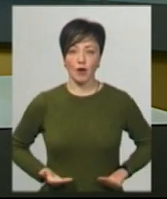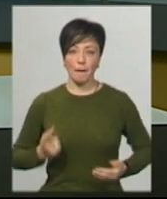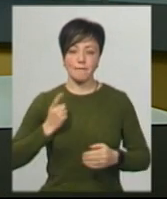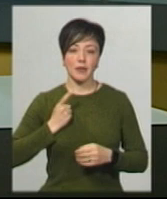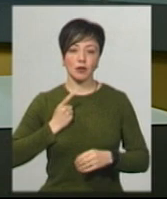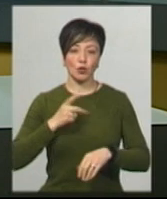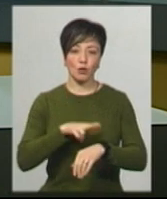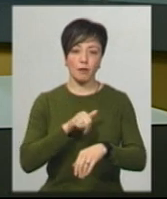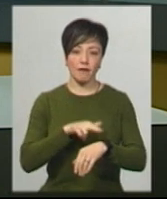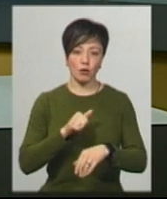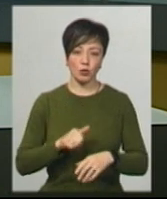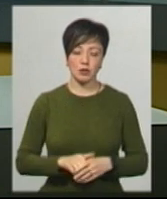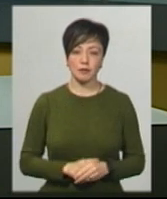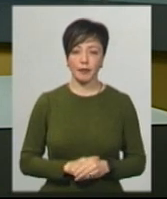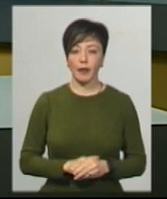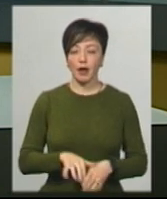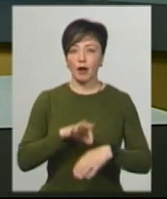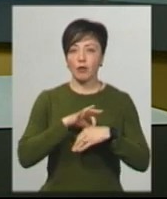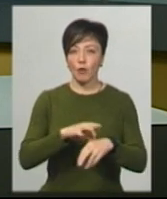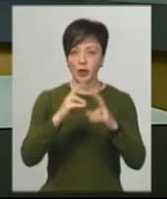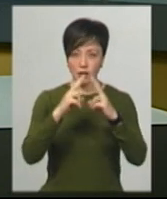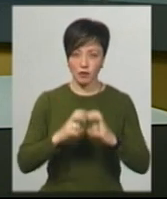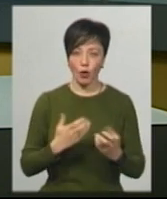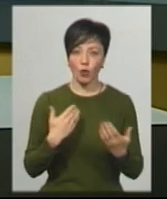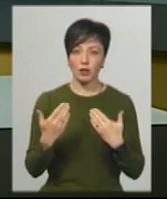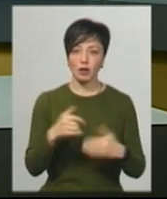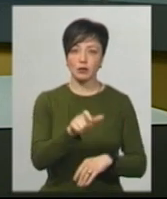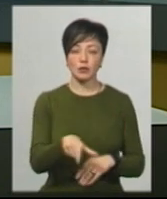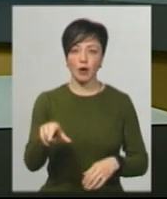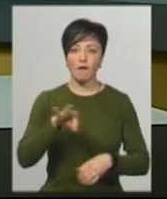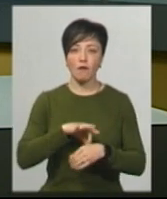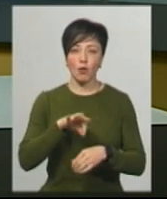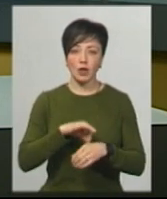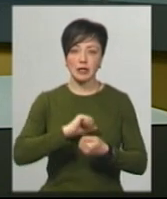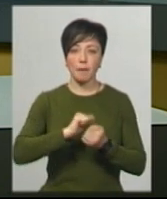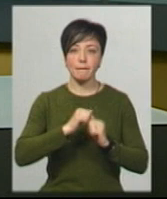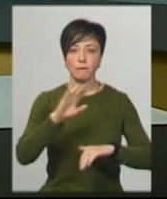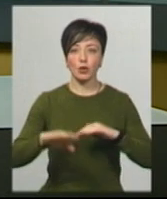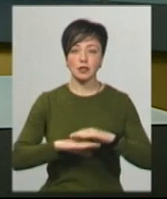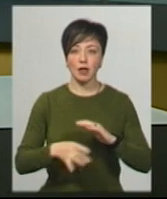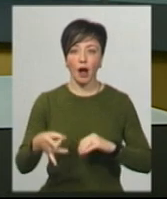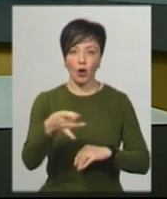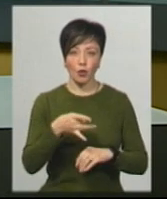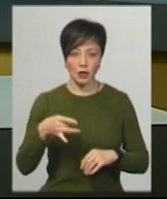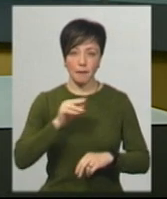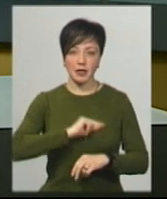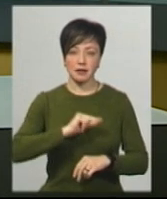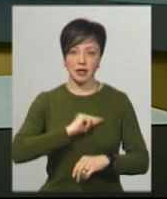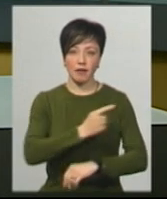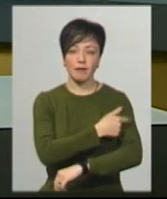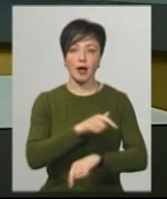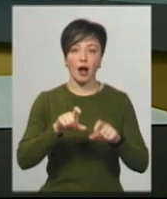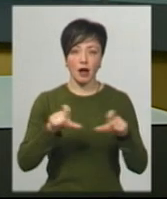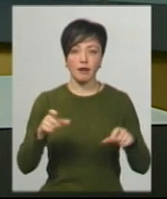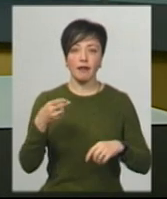патрулюють правоохоронні органи. Проводять тестування і контактним особам, хворого із Кам'янець-Подільського району, а також працівникам лікарні,